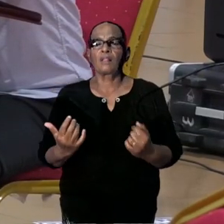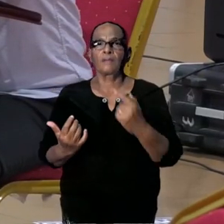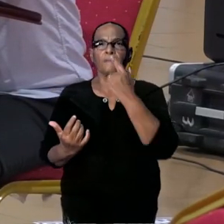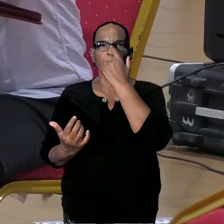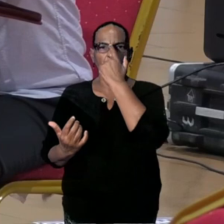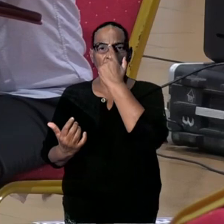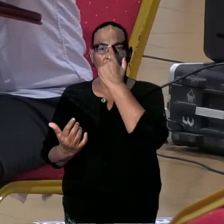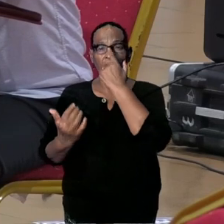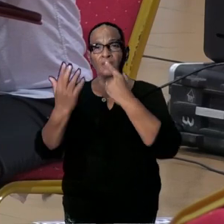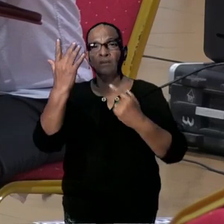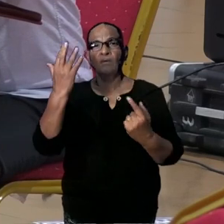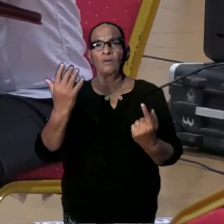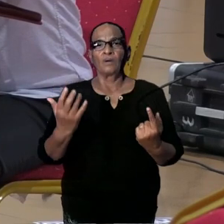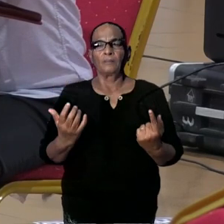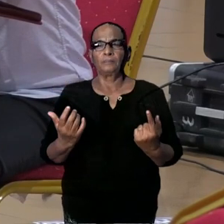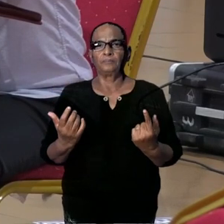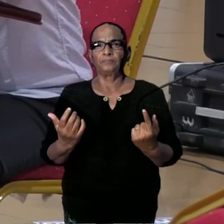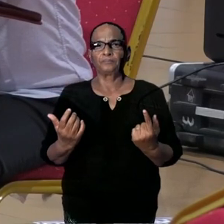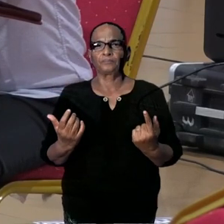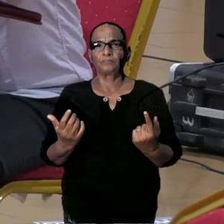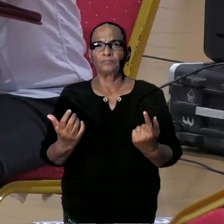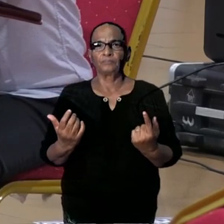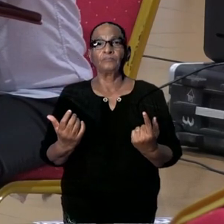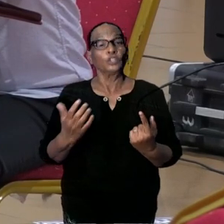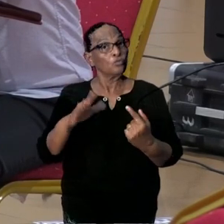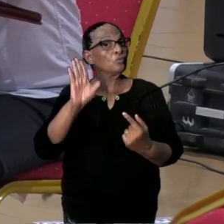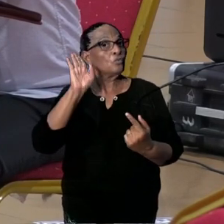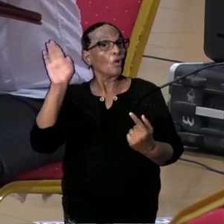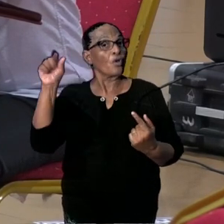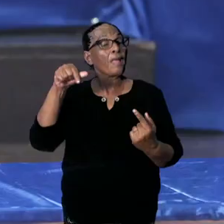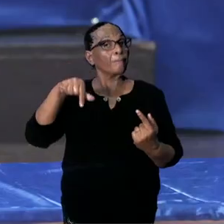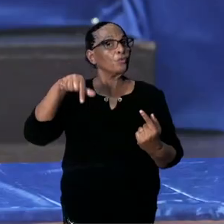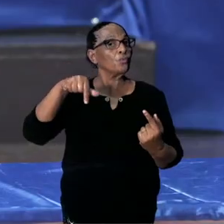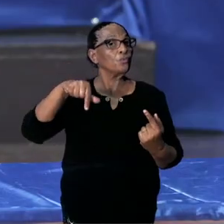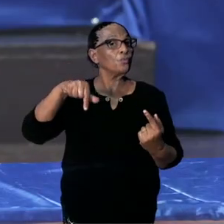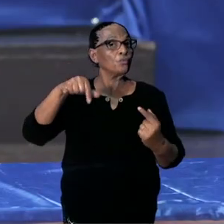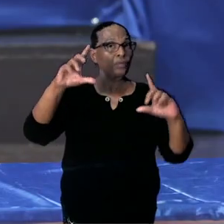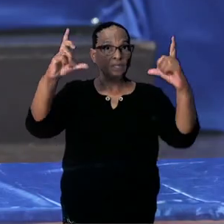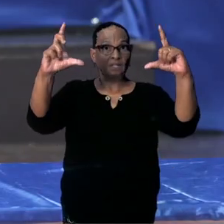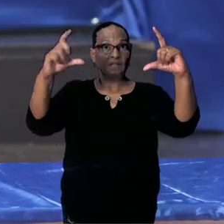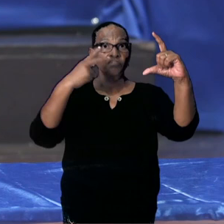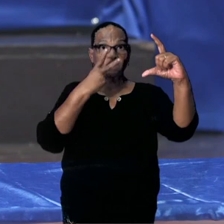Het aantal gevallen en ik hoor nu dat er wel weer geluid is. Een beeld.